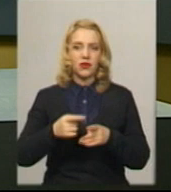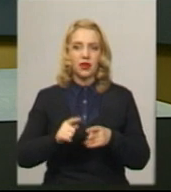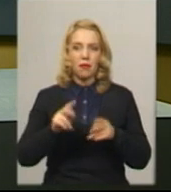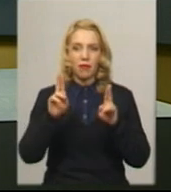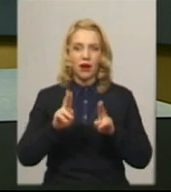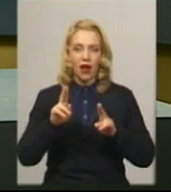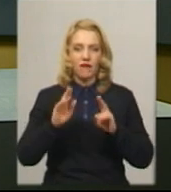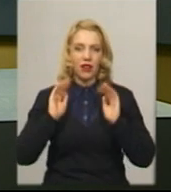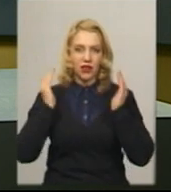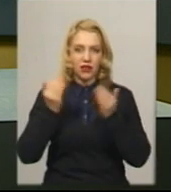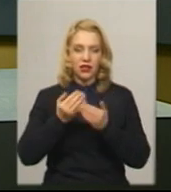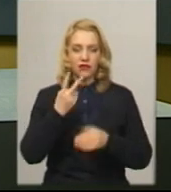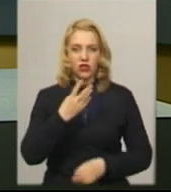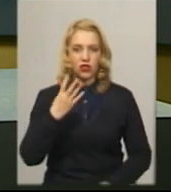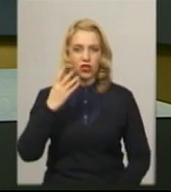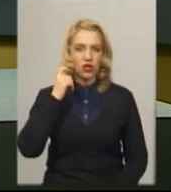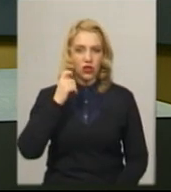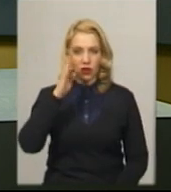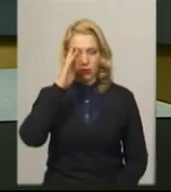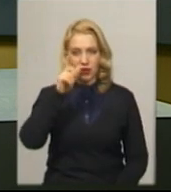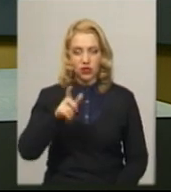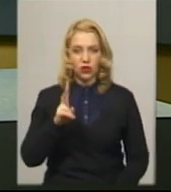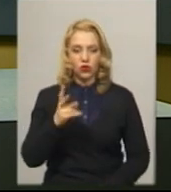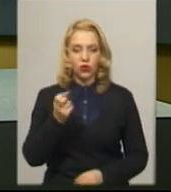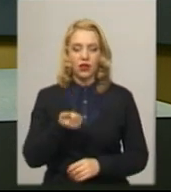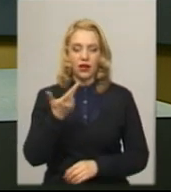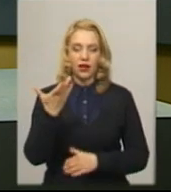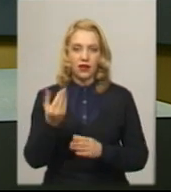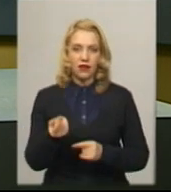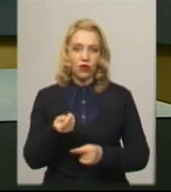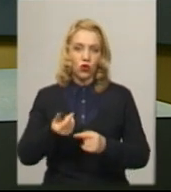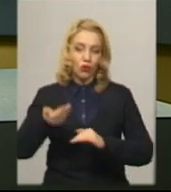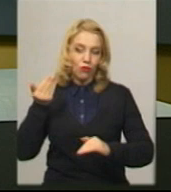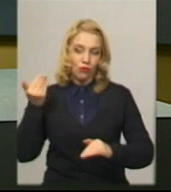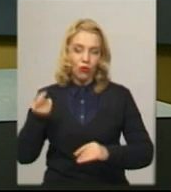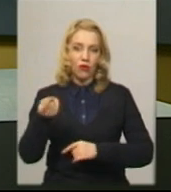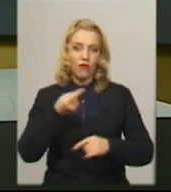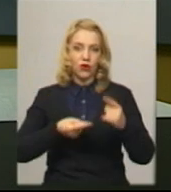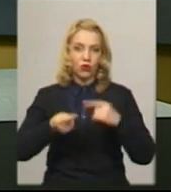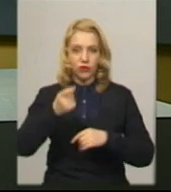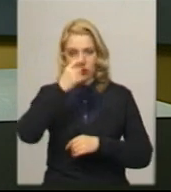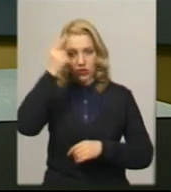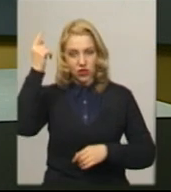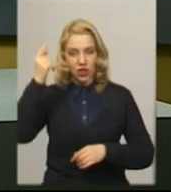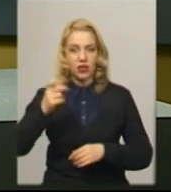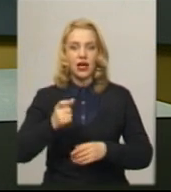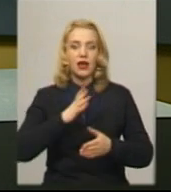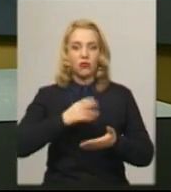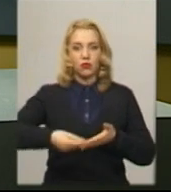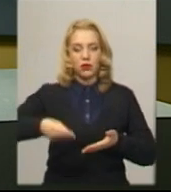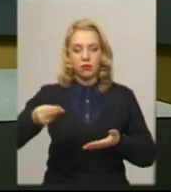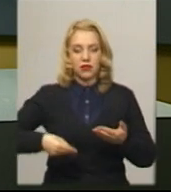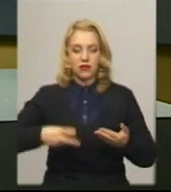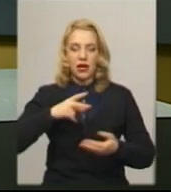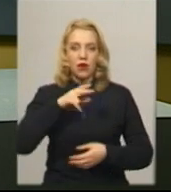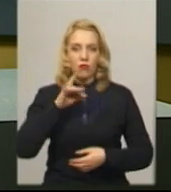-річного хмельничанина, котрий кілька днів тому повернувся із Чехії і під час перетину кордону підписав угоду про самоізоляцію.